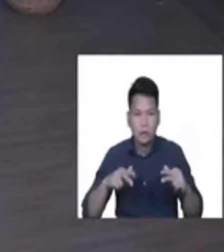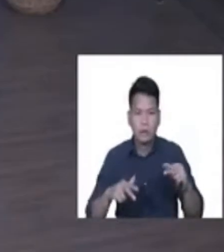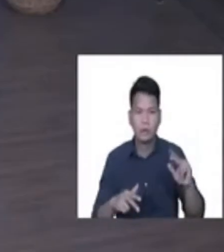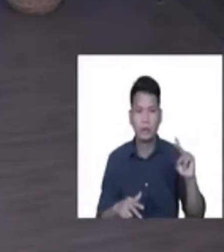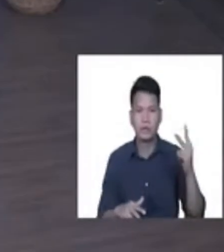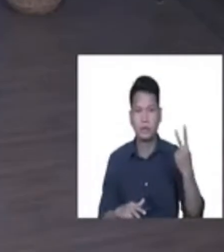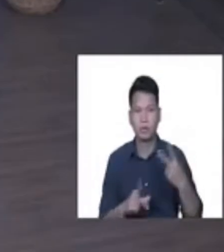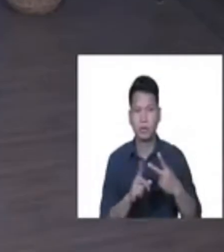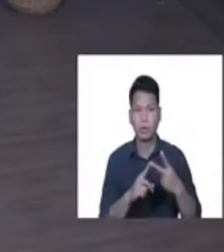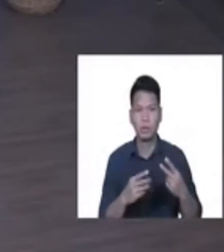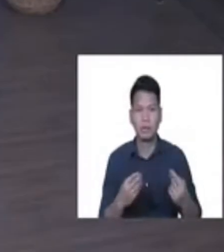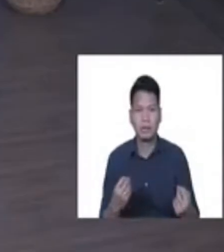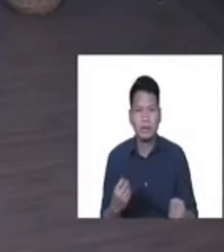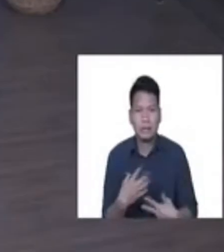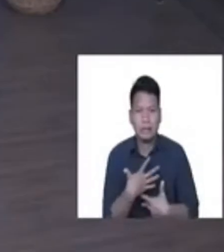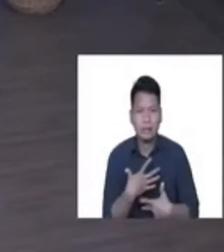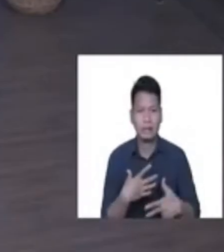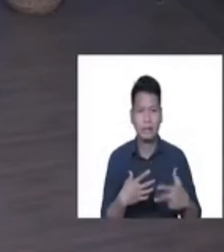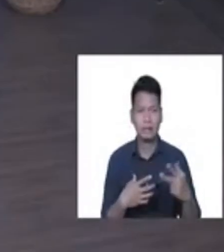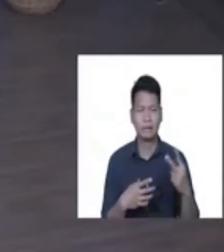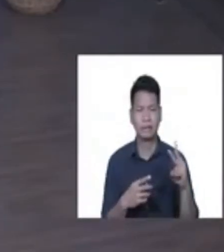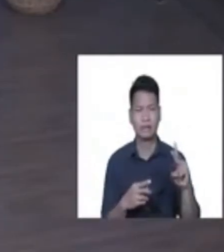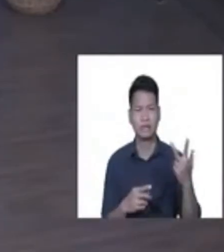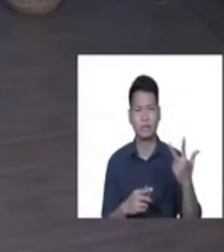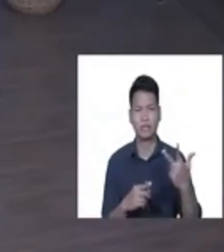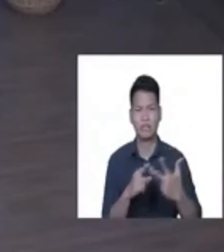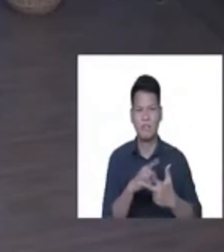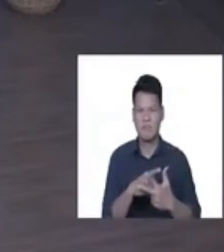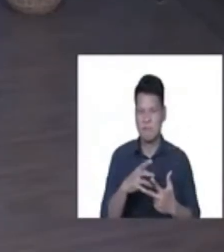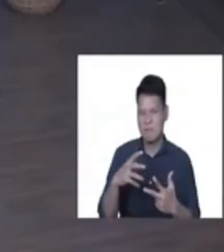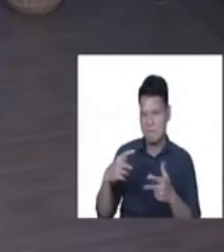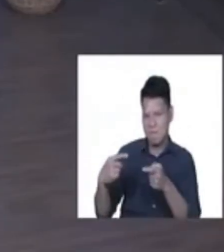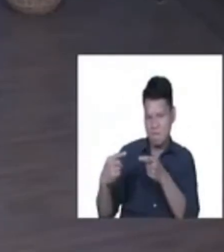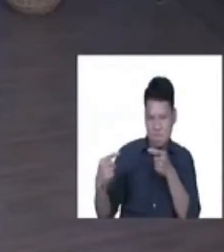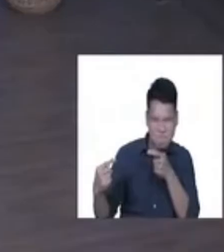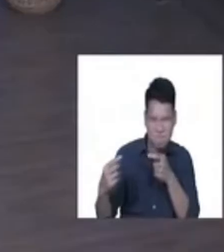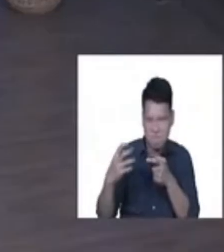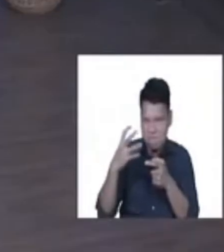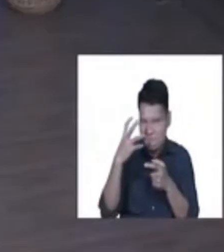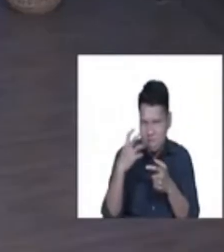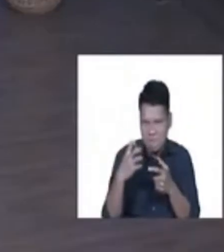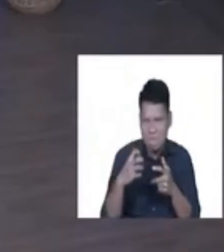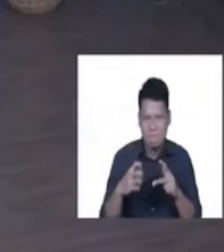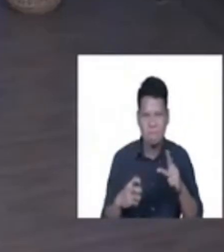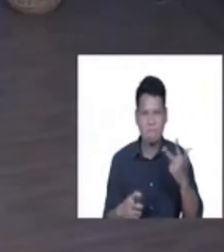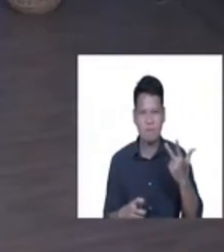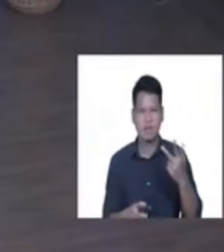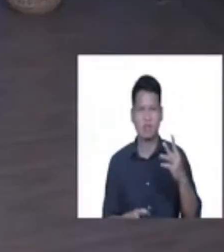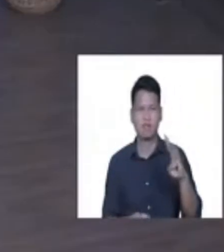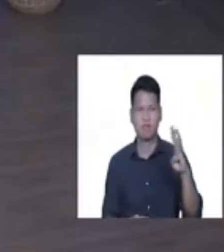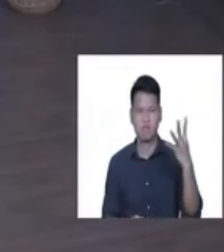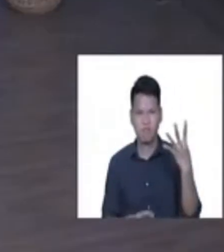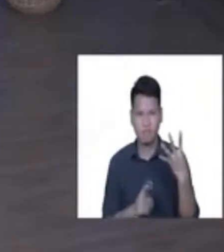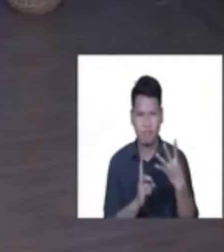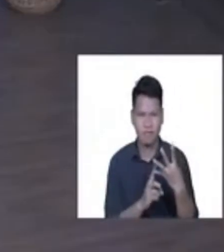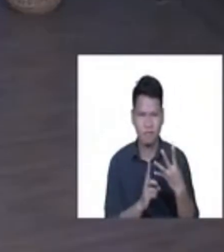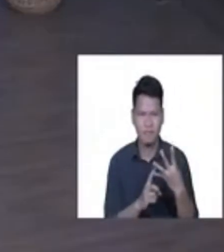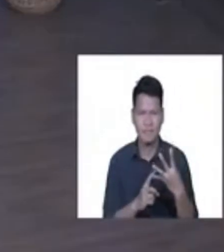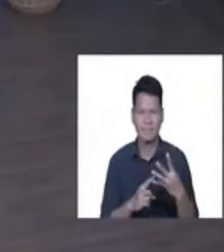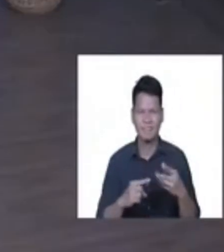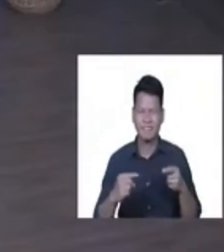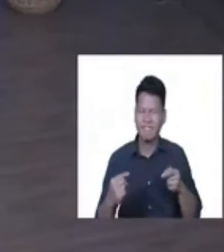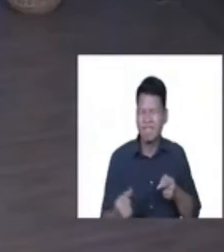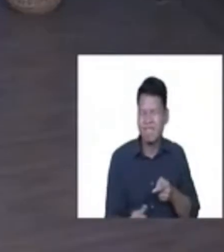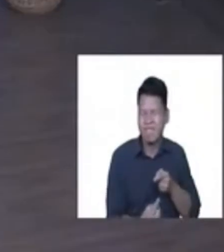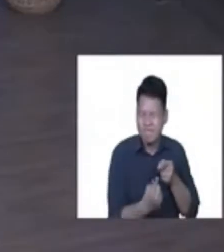fear. It produces hatred. It produces also not only hatred but